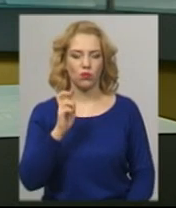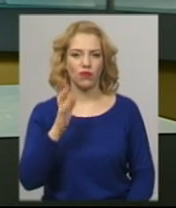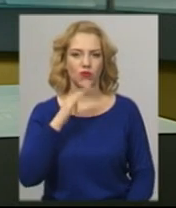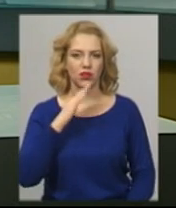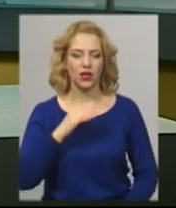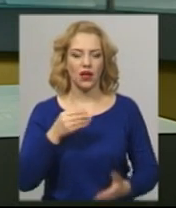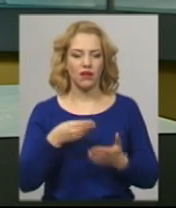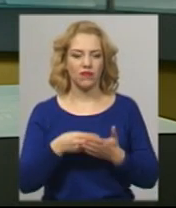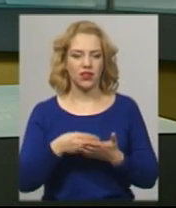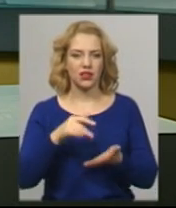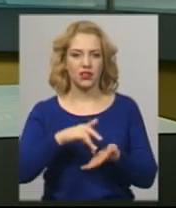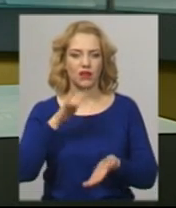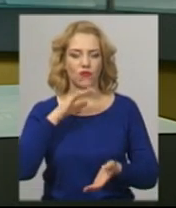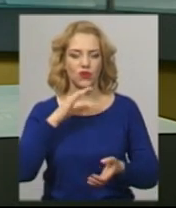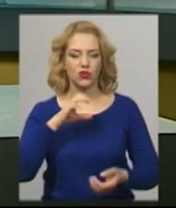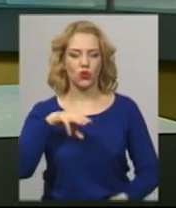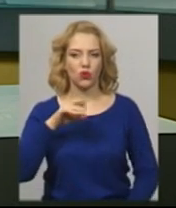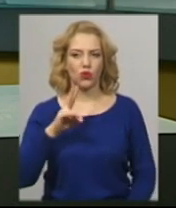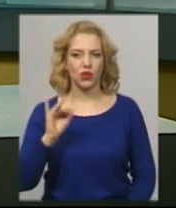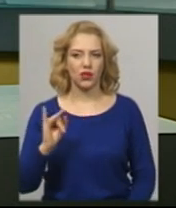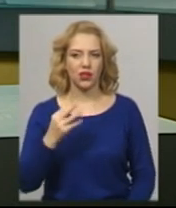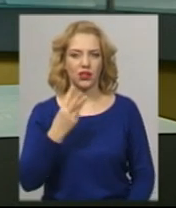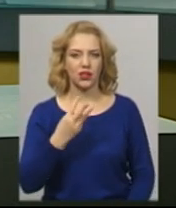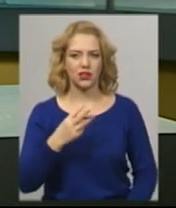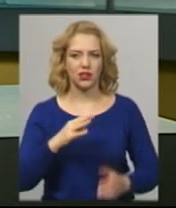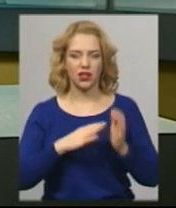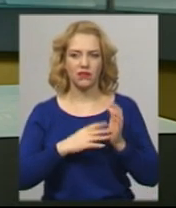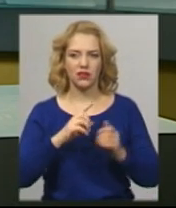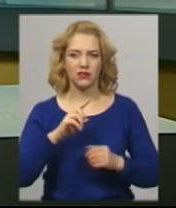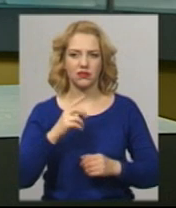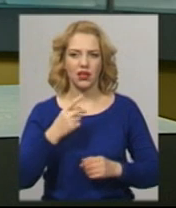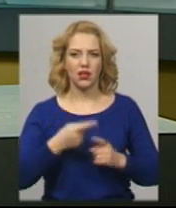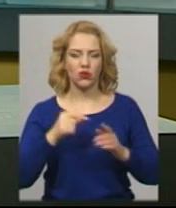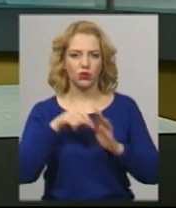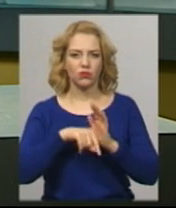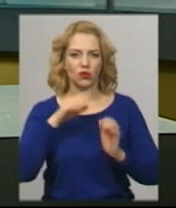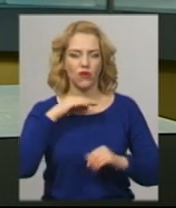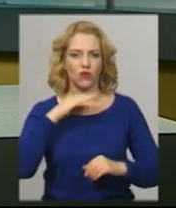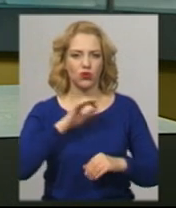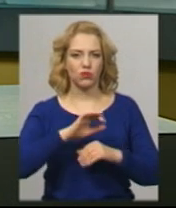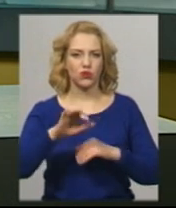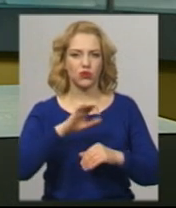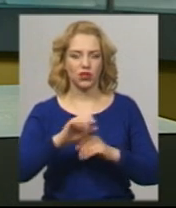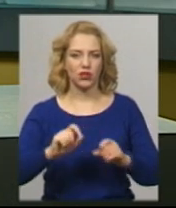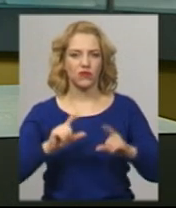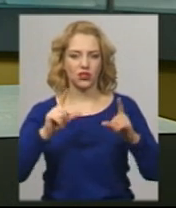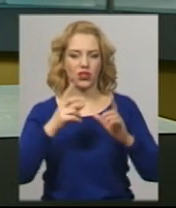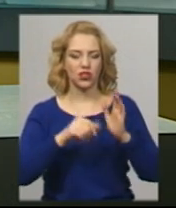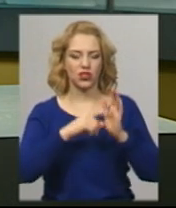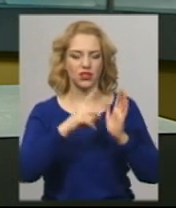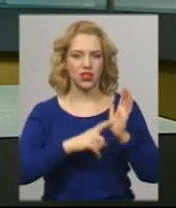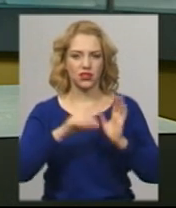централізованого водовідведення – 10 гривень 32 копійки за кубічний метр. Тобто вартість водопостачання виросла на 16%,